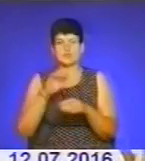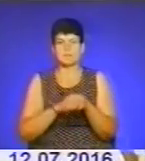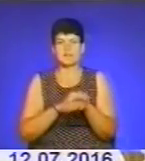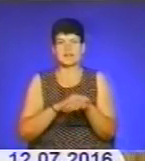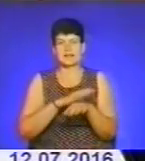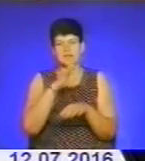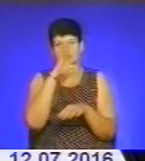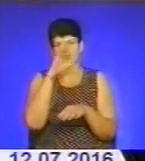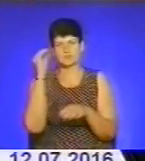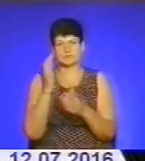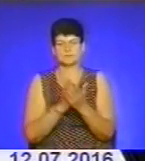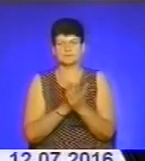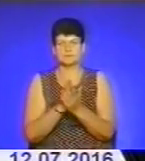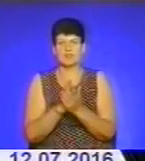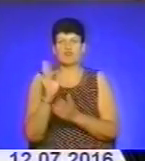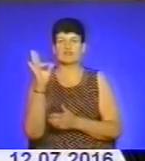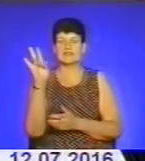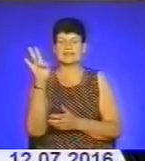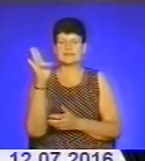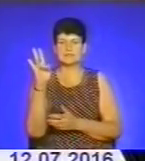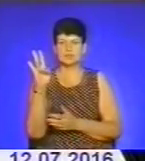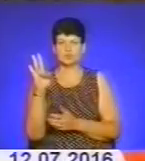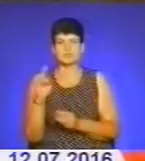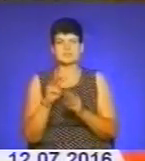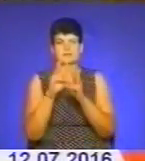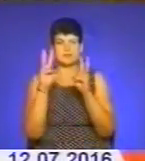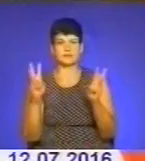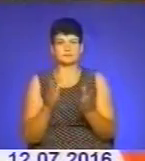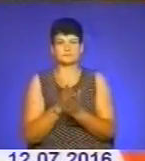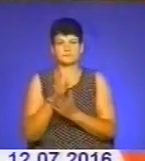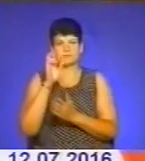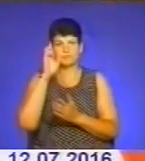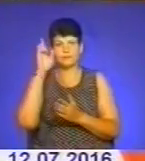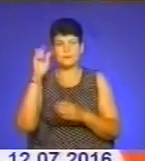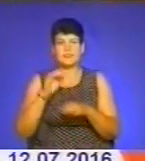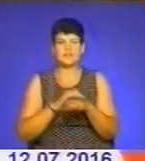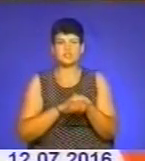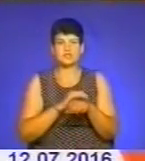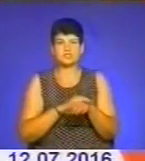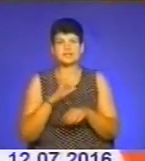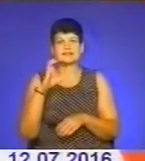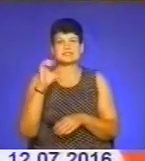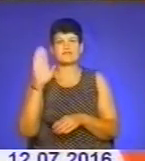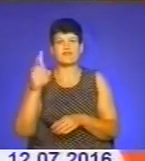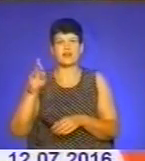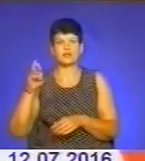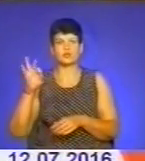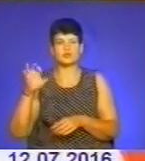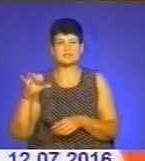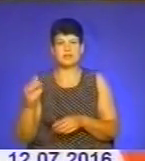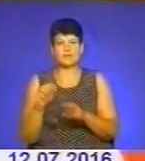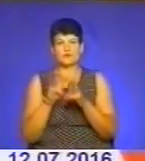чування. У неділю архієрейська свята літургія, яку очолить блаженніший Святослав, освячення води і